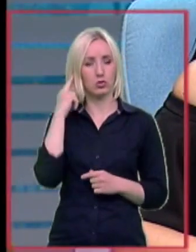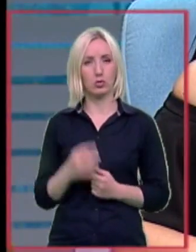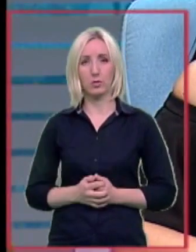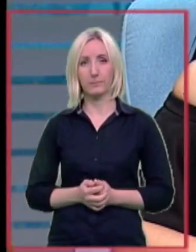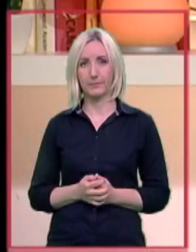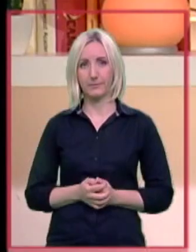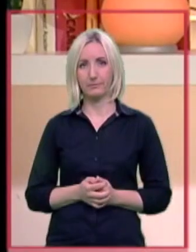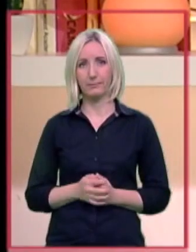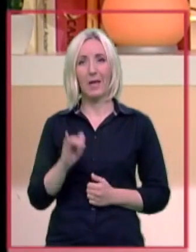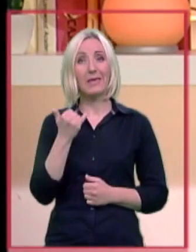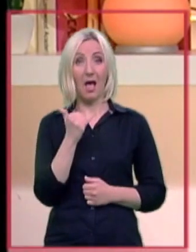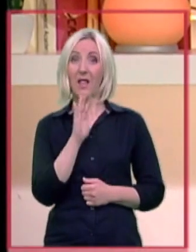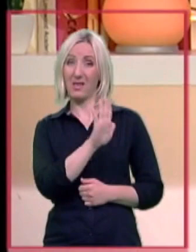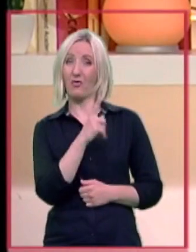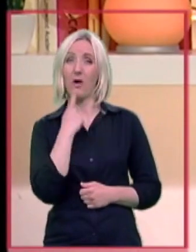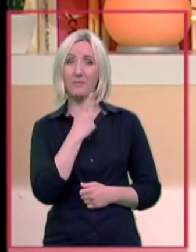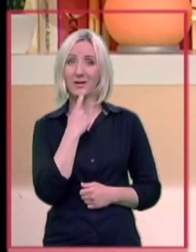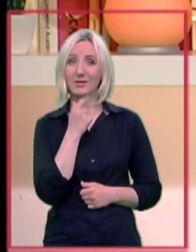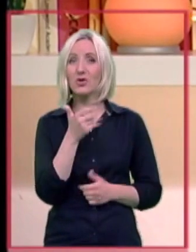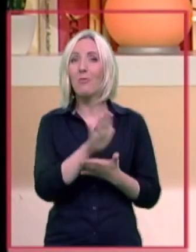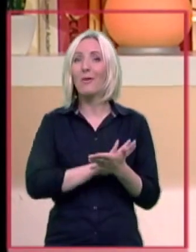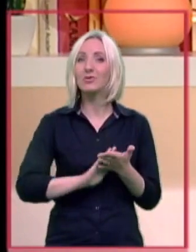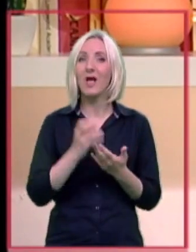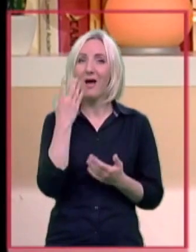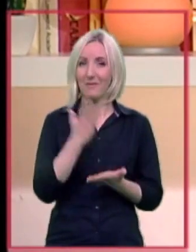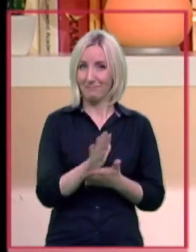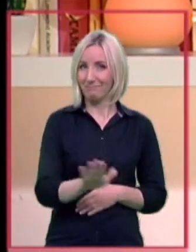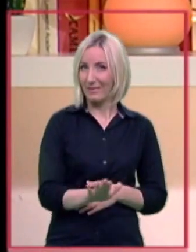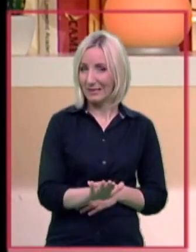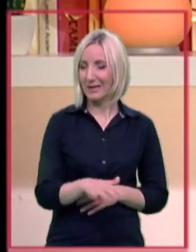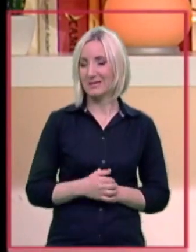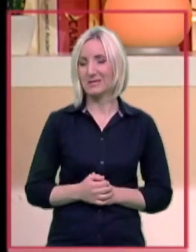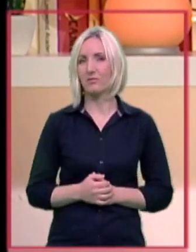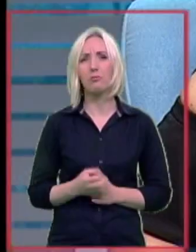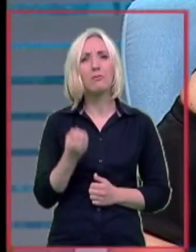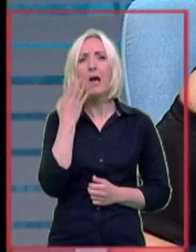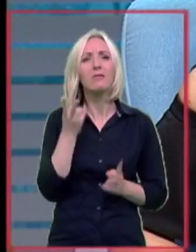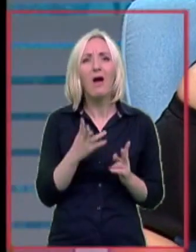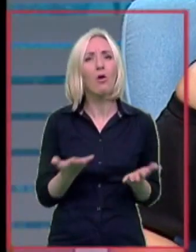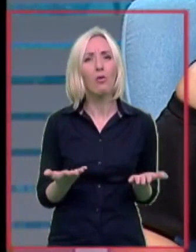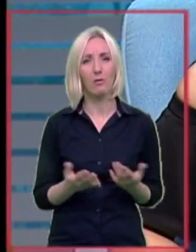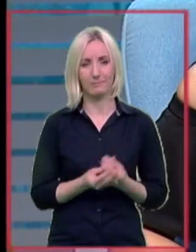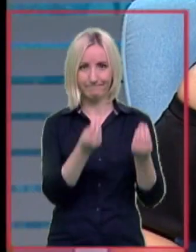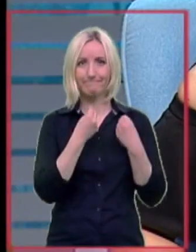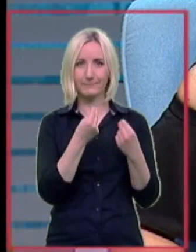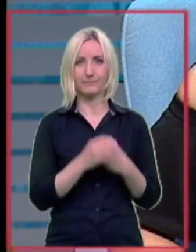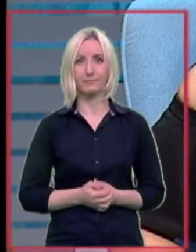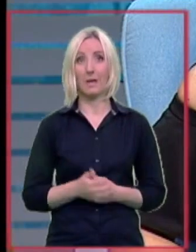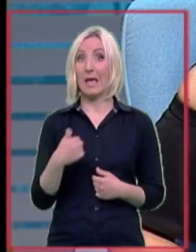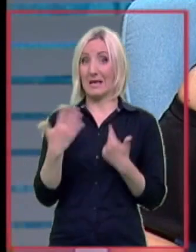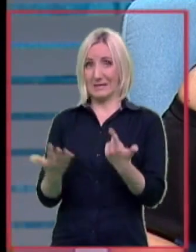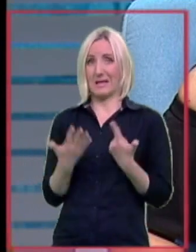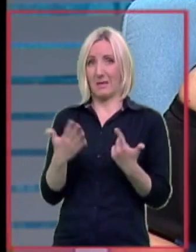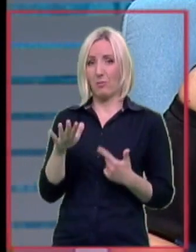Jelena, tvoja priča je počela u detinstvu, ali kada i kako? Pa ja sam se sedam